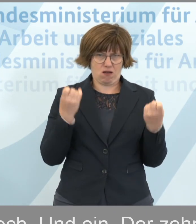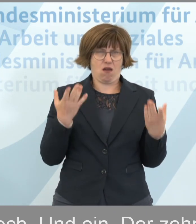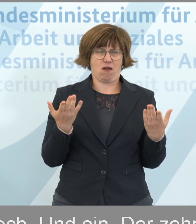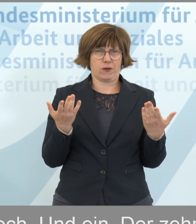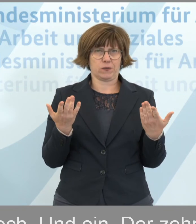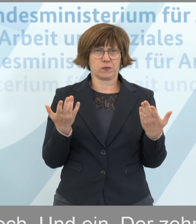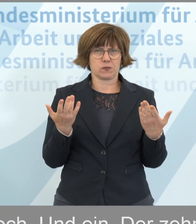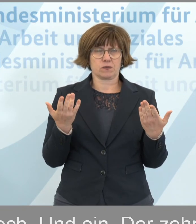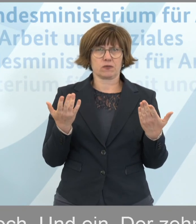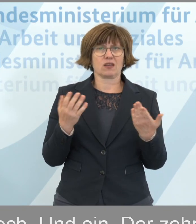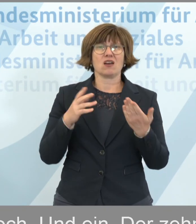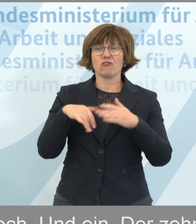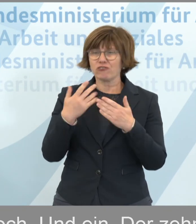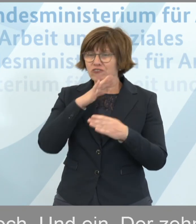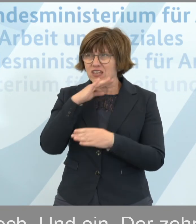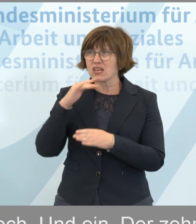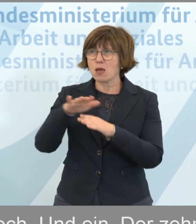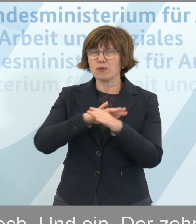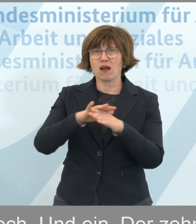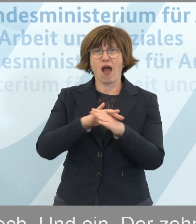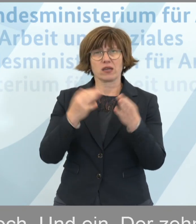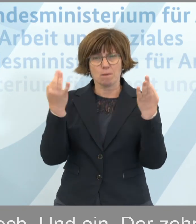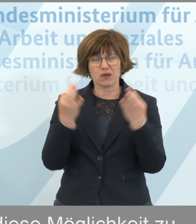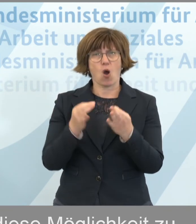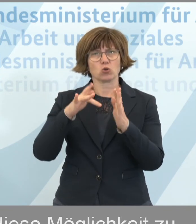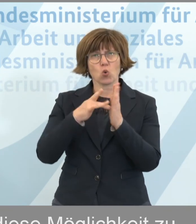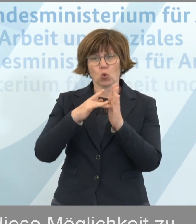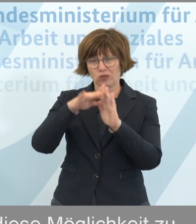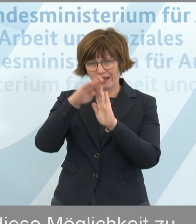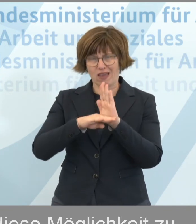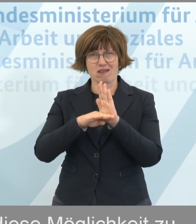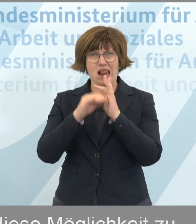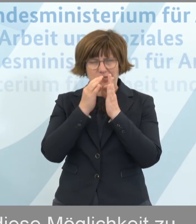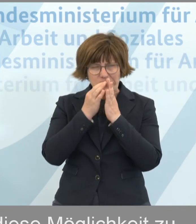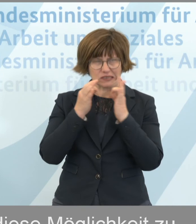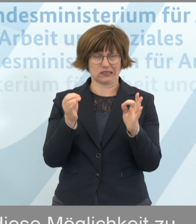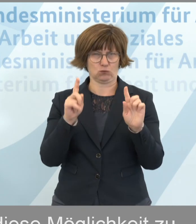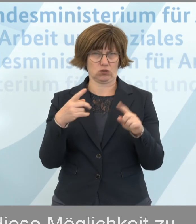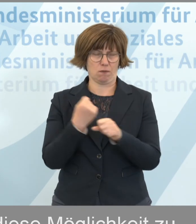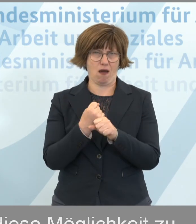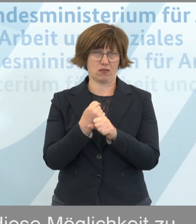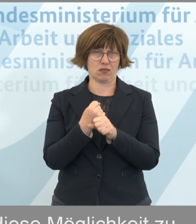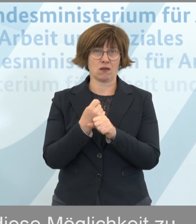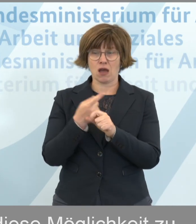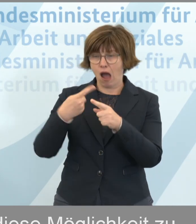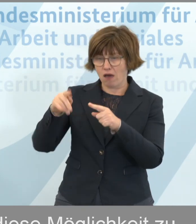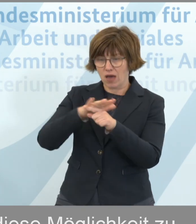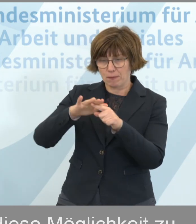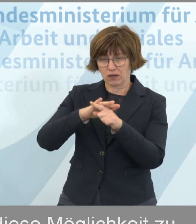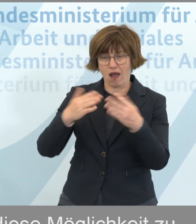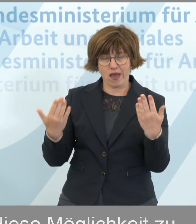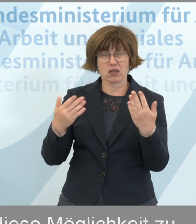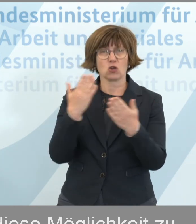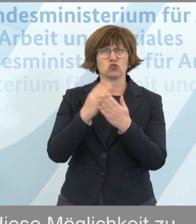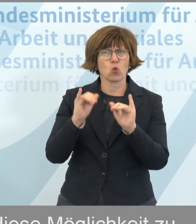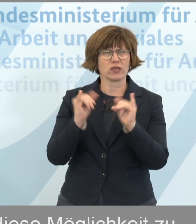Es gibt in vielen Bereichen deshalb die Notwendigkeit, die Grundregeln zu spezifizieren. Es gilt in anderen Bereichen, das